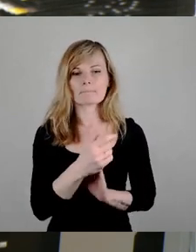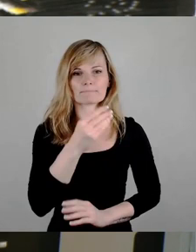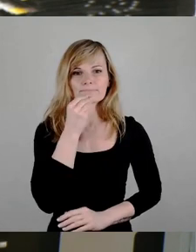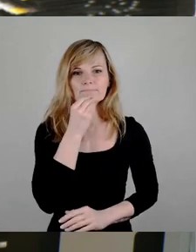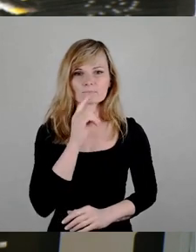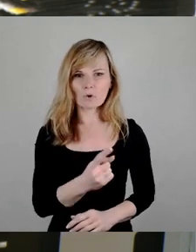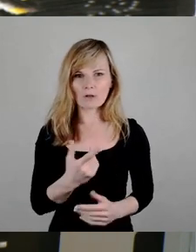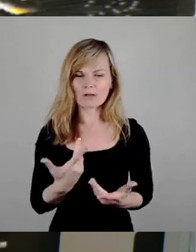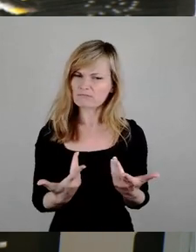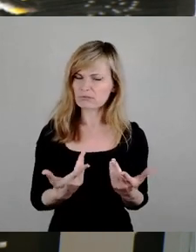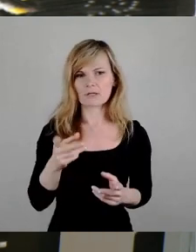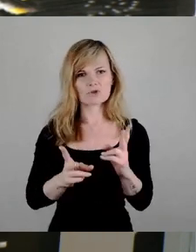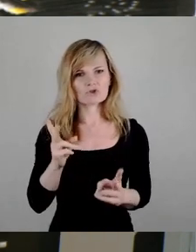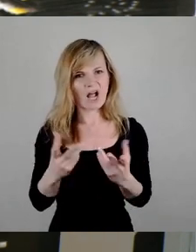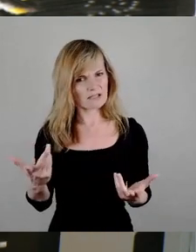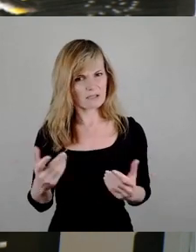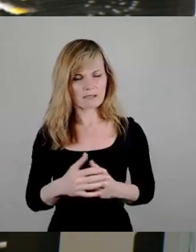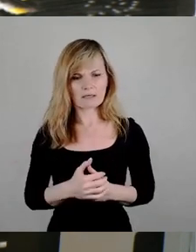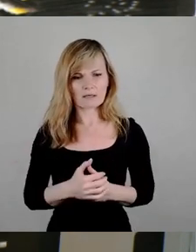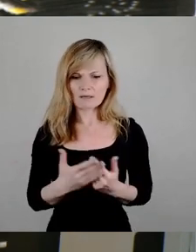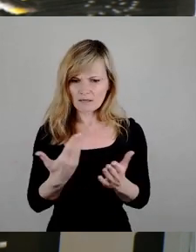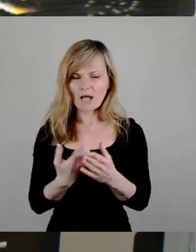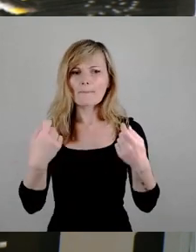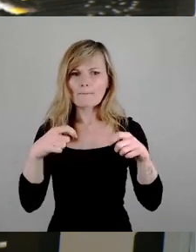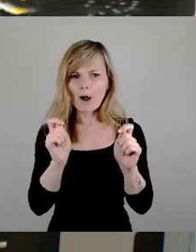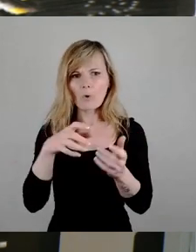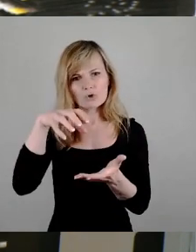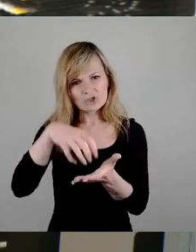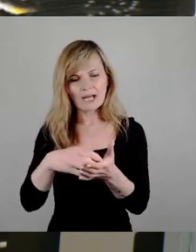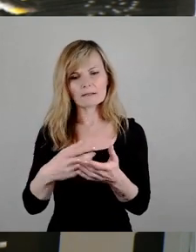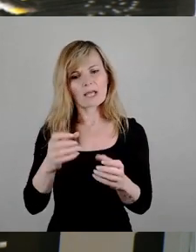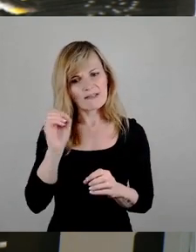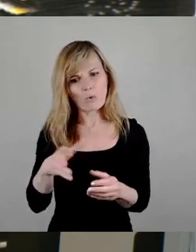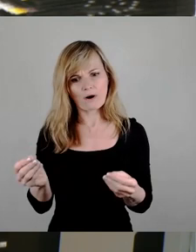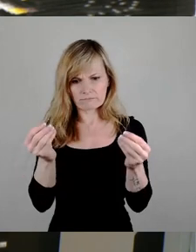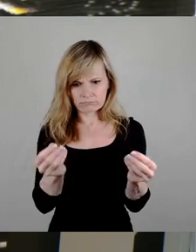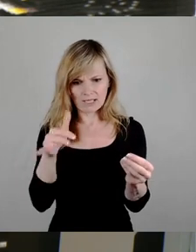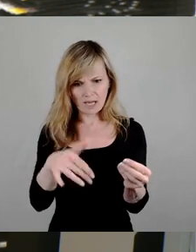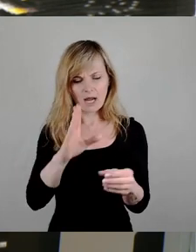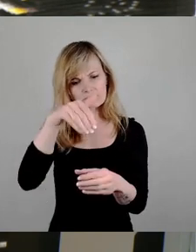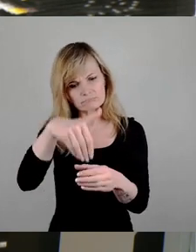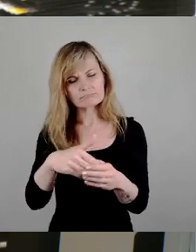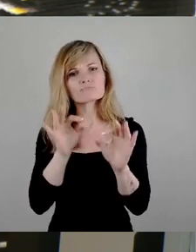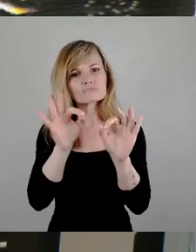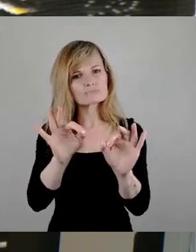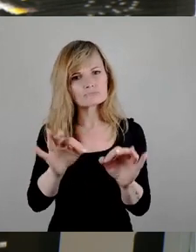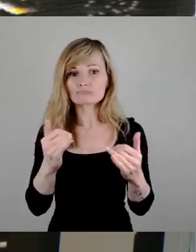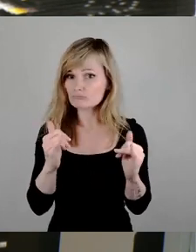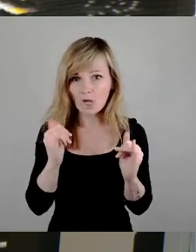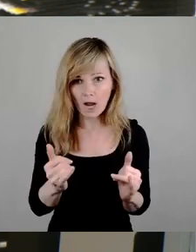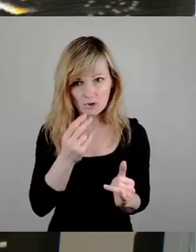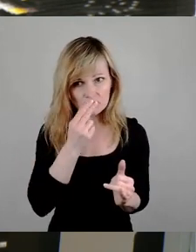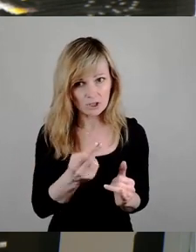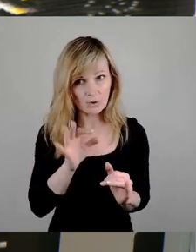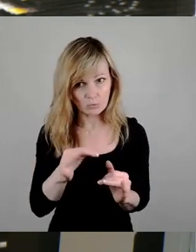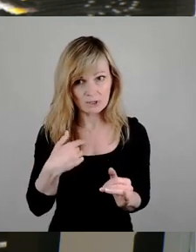denn wir haben jetzt zwar einen Entwurf, der städtebaulich sehr gut ist, den ich unmittelbar begründet, also auch gut machen würde,